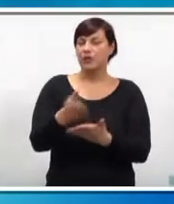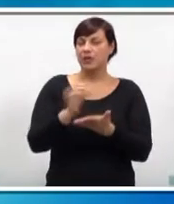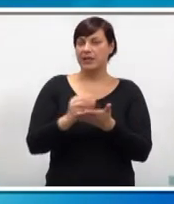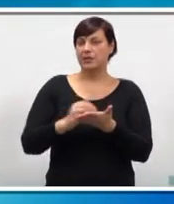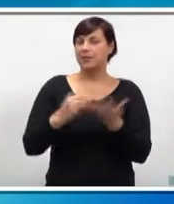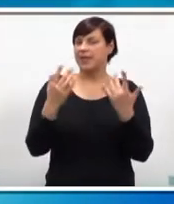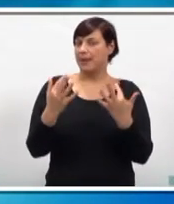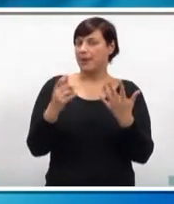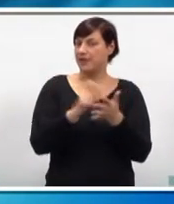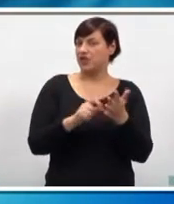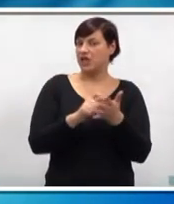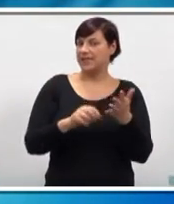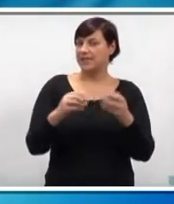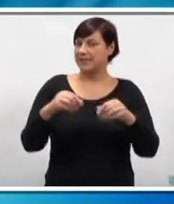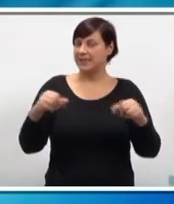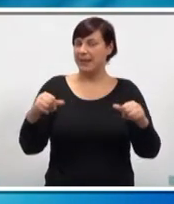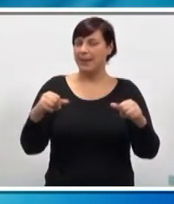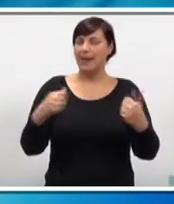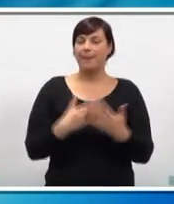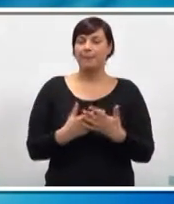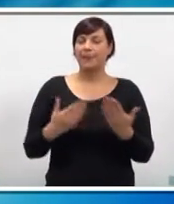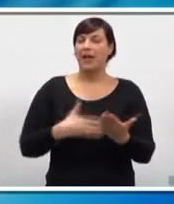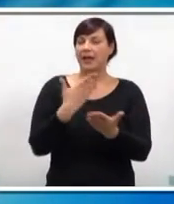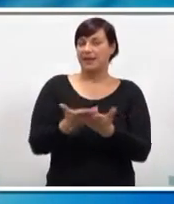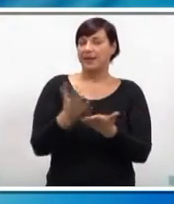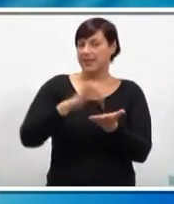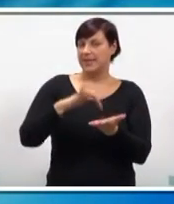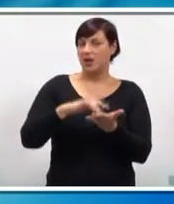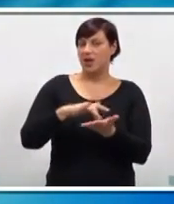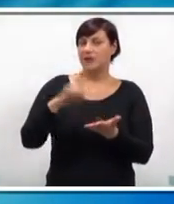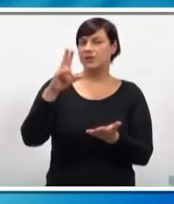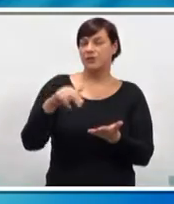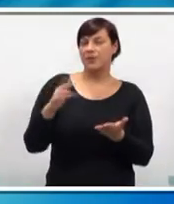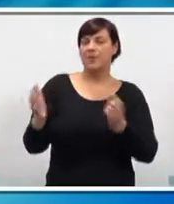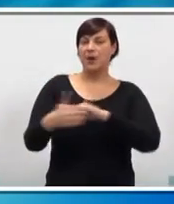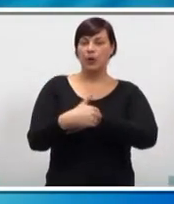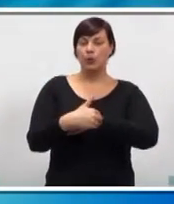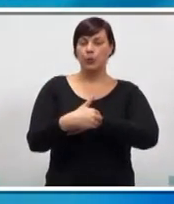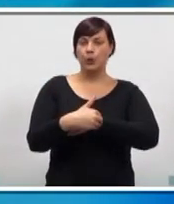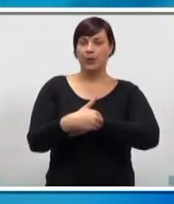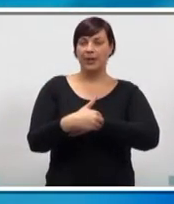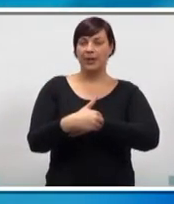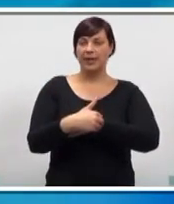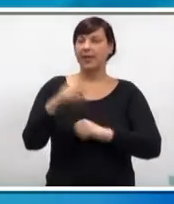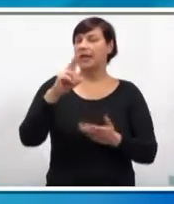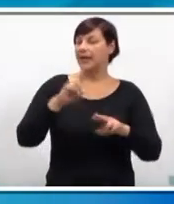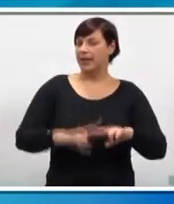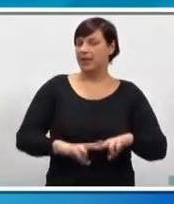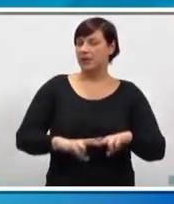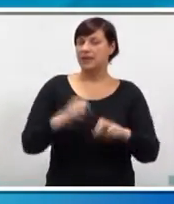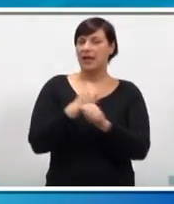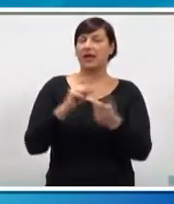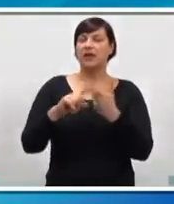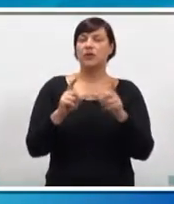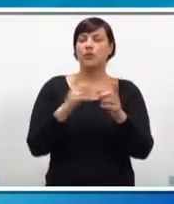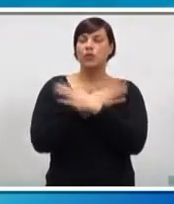nisu upisani brojevi čestica zemlje. Praktički lokacijska dozvola je data za lokaciju koju imate kao Dubrovnik i ostali kao